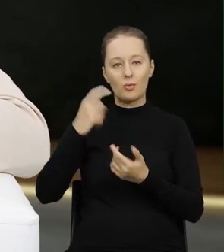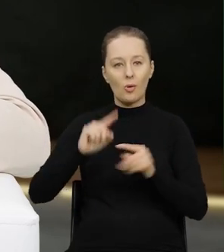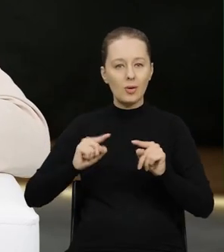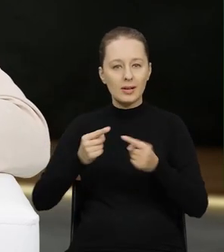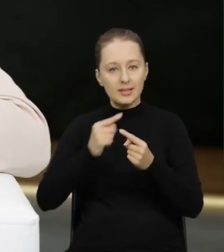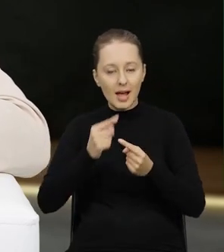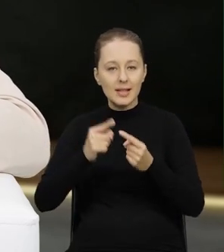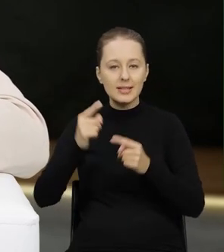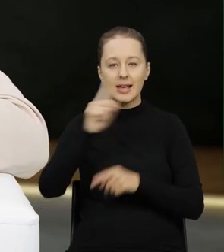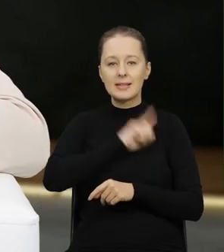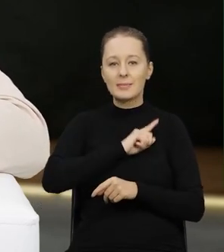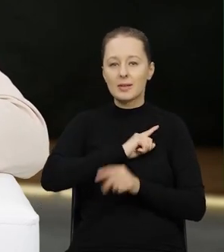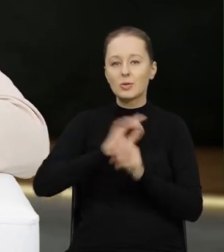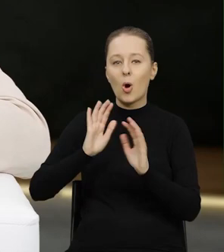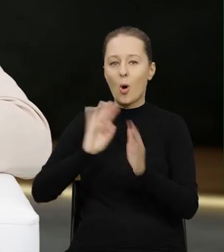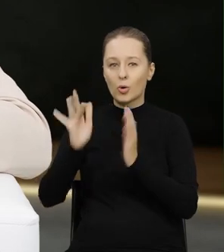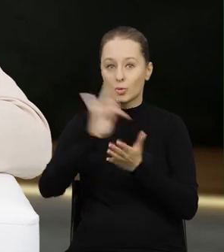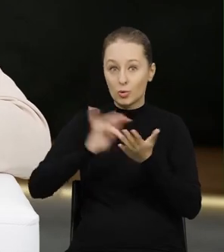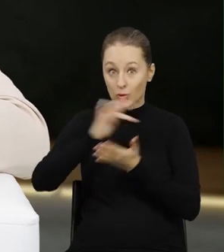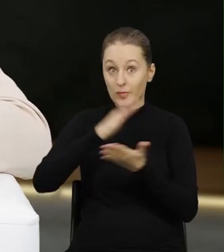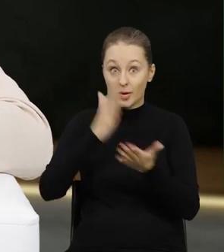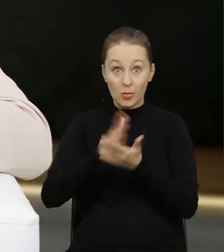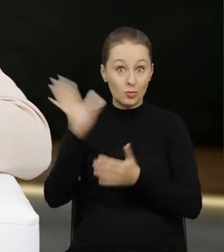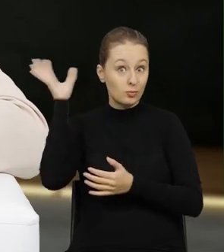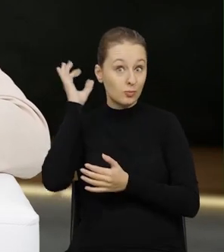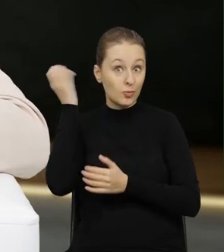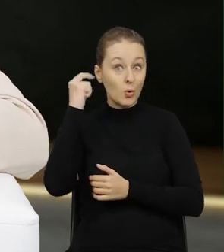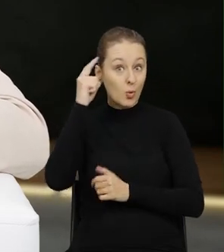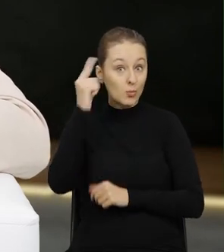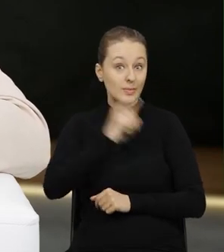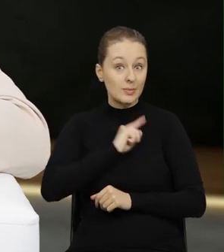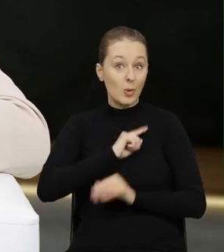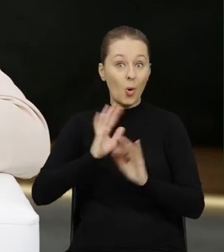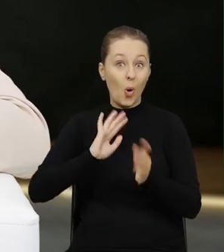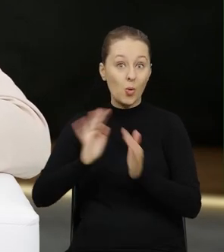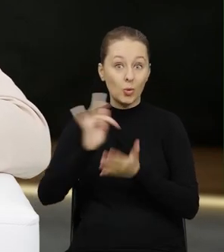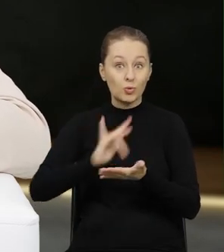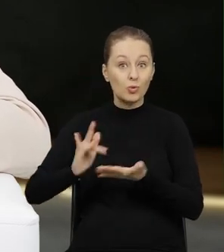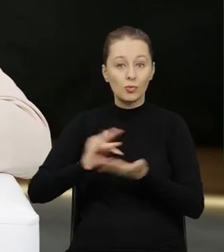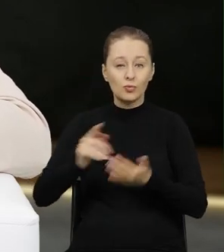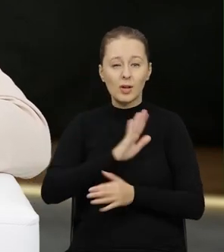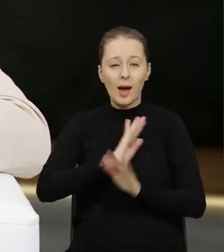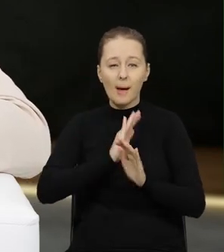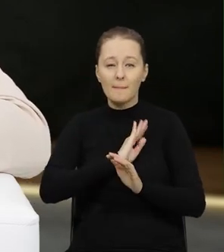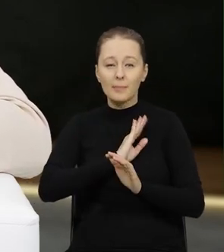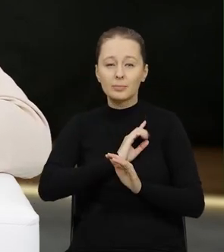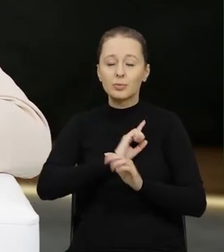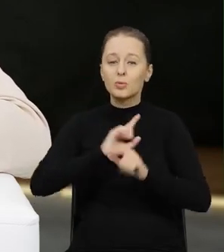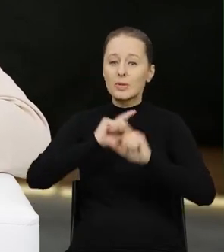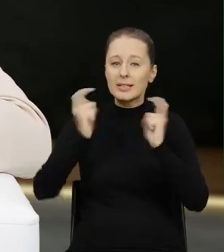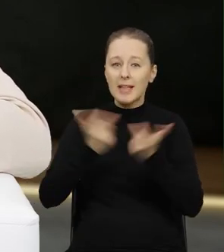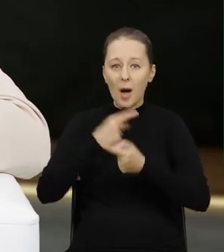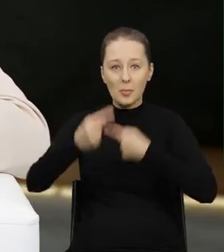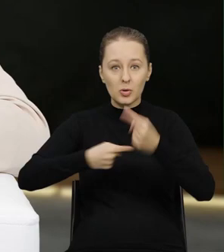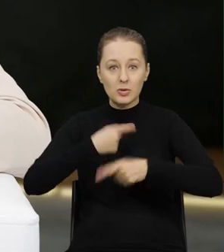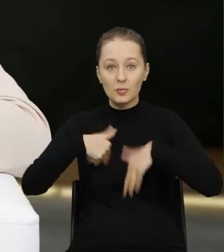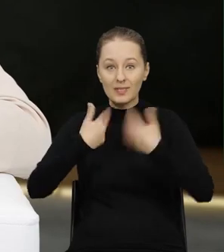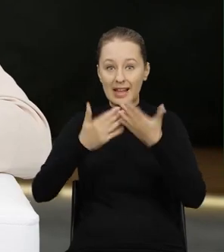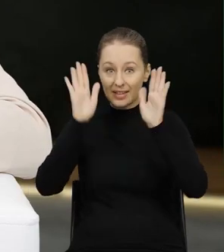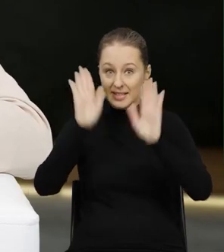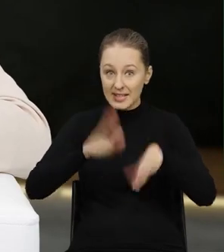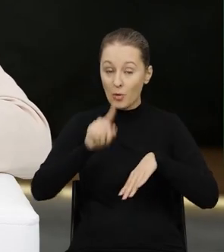Inspekcji Ochrony Środowiska, tak jak tutaj już zdążyliśmy usłyszeć, Główny Inspektor Ochrony Środowiska jakby czuwa nad samą procedurą wydawania zezwoleń.